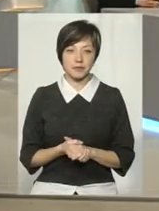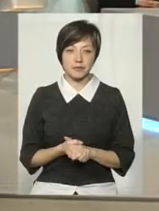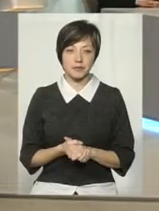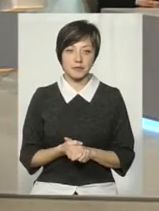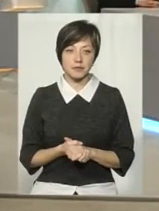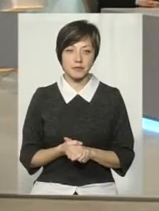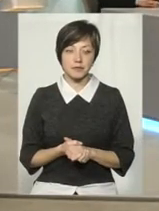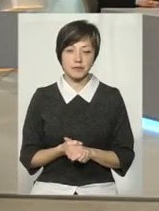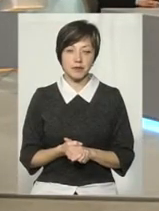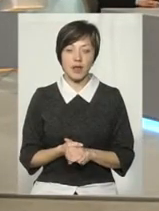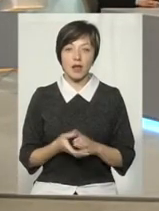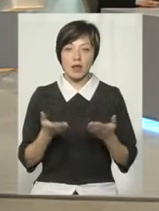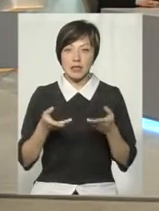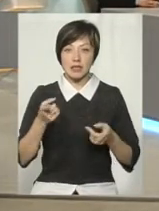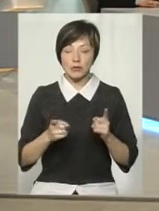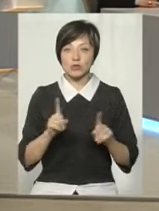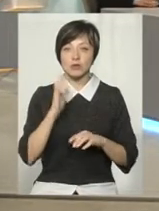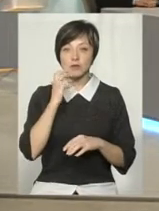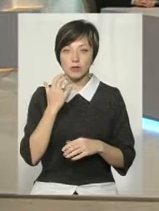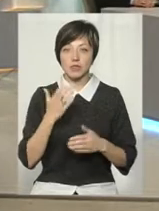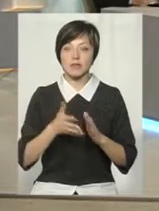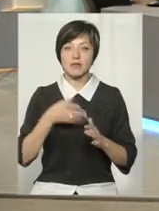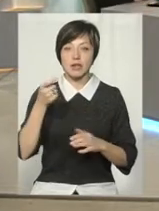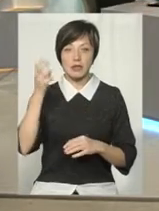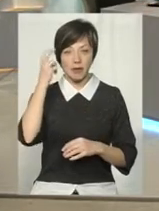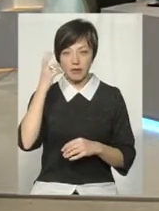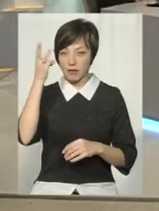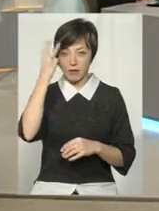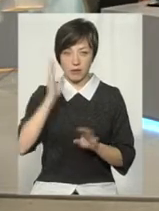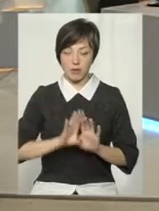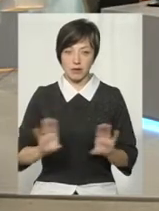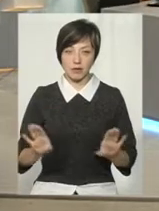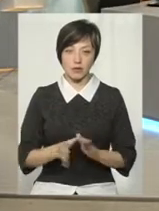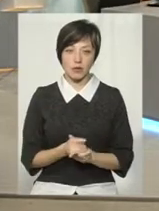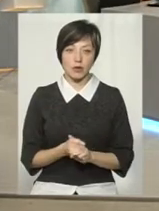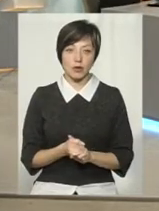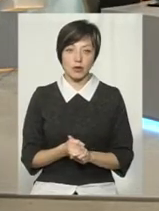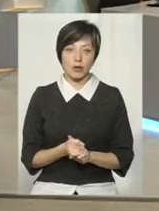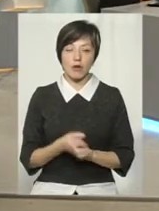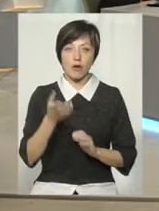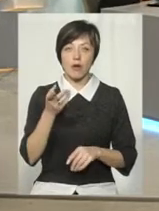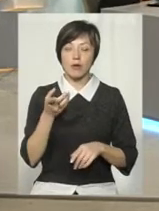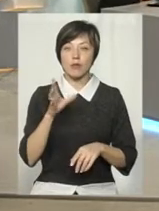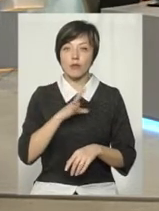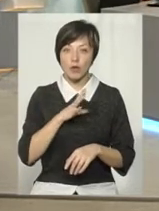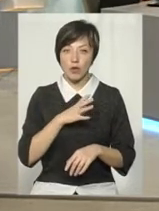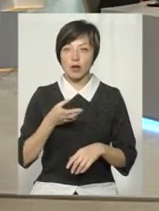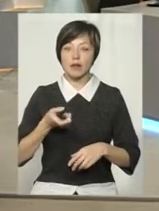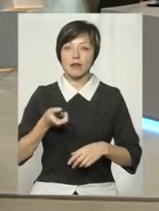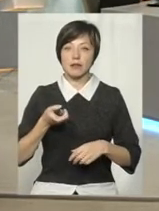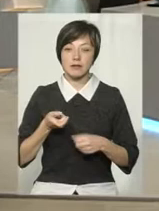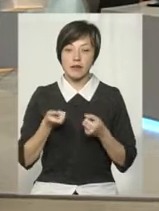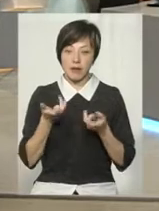не маємо довіри. Якщо дійсно щось серйозне, то звернення йдуть на Київ, не в Хмельницькому. Тому що було декілька дійсно